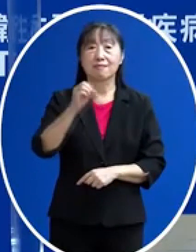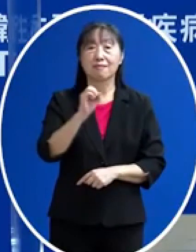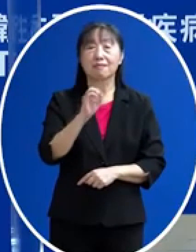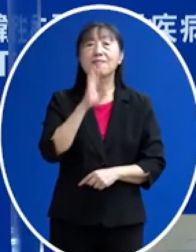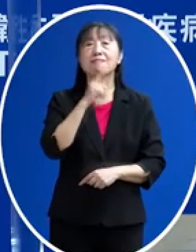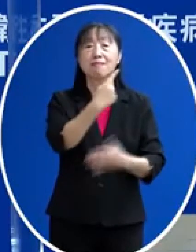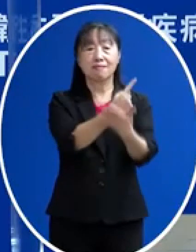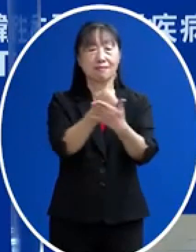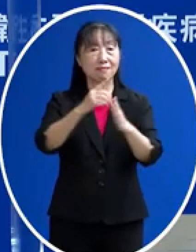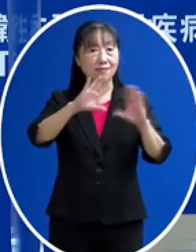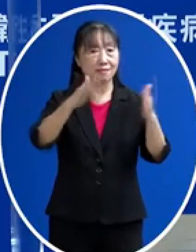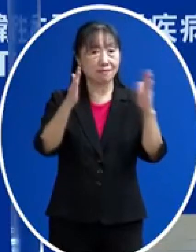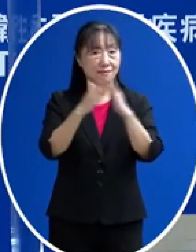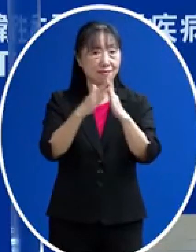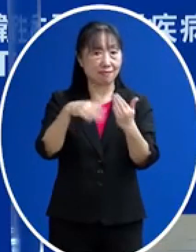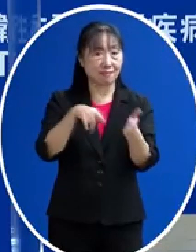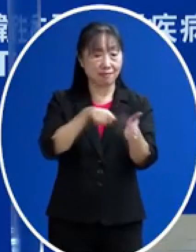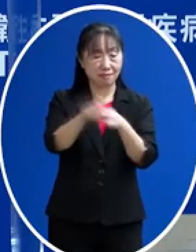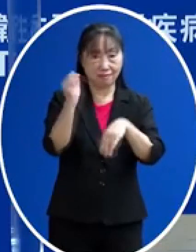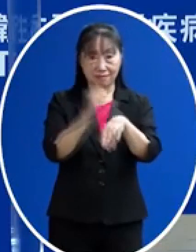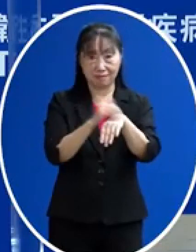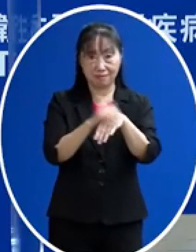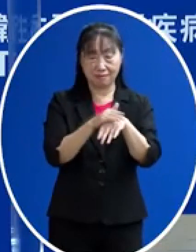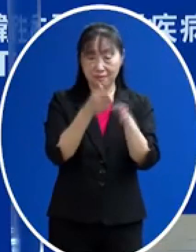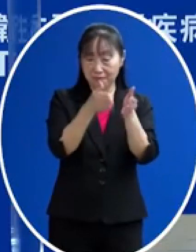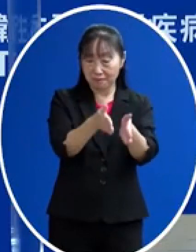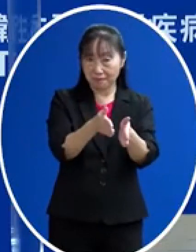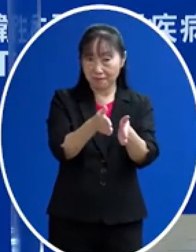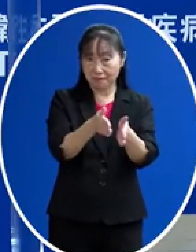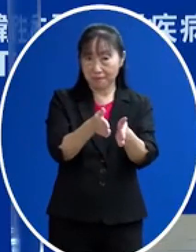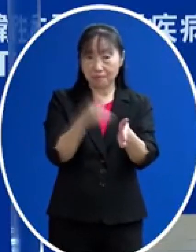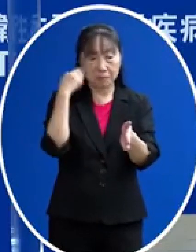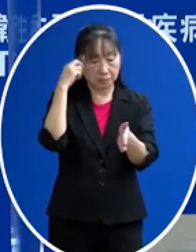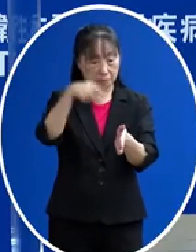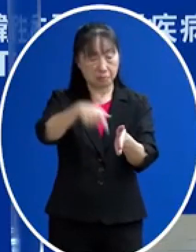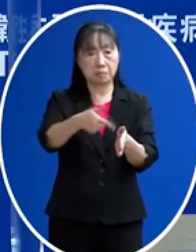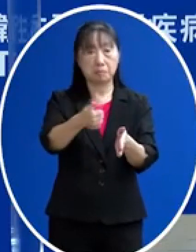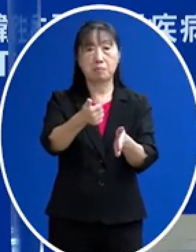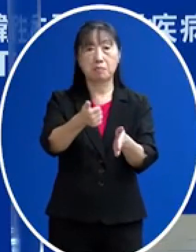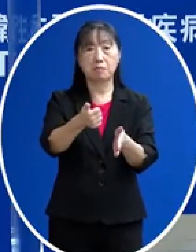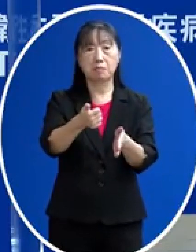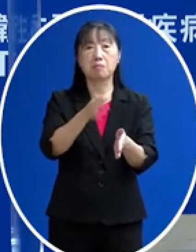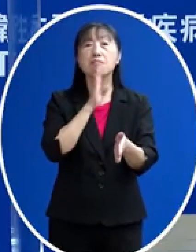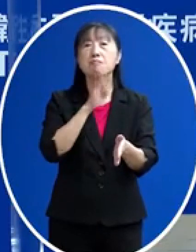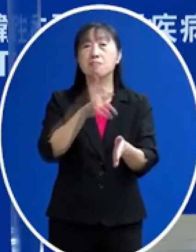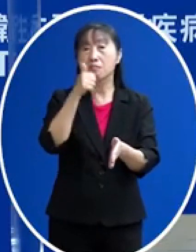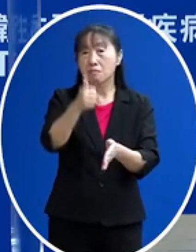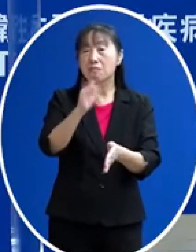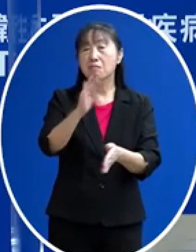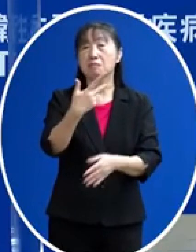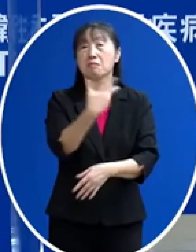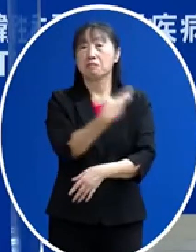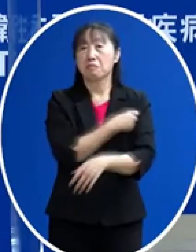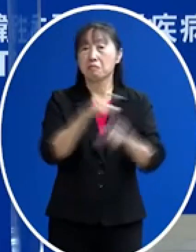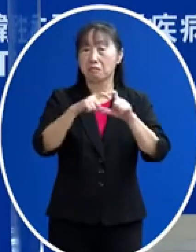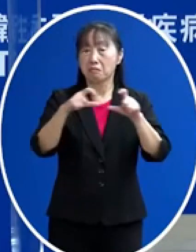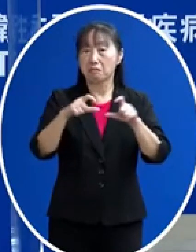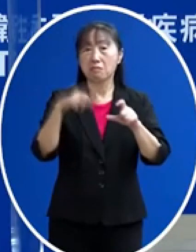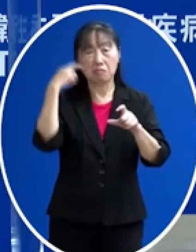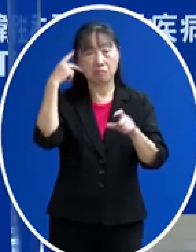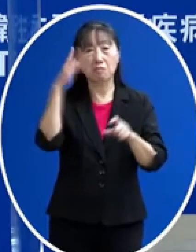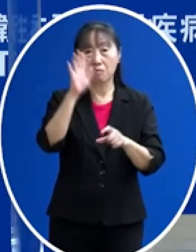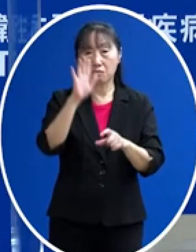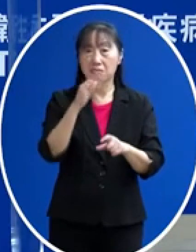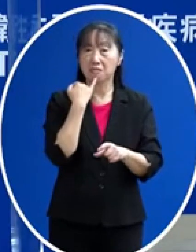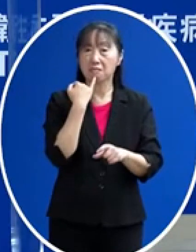國的專家被認為就是說 應該是相對認為是優秀的疫苗 有發展潛力的疫